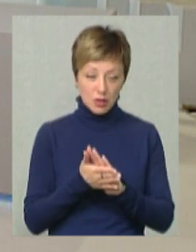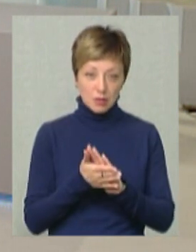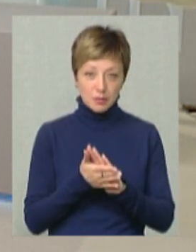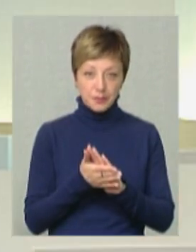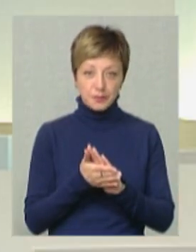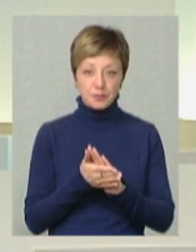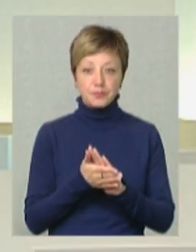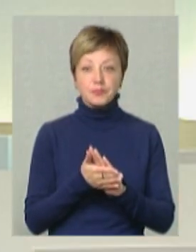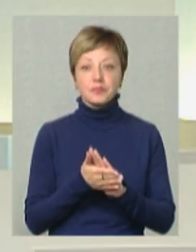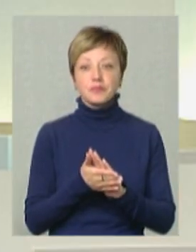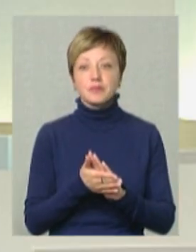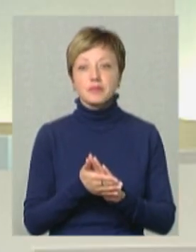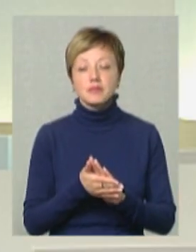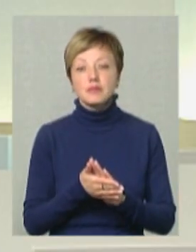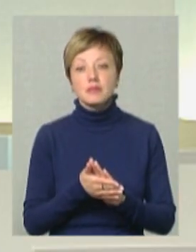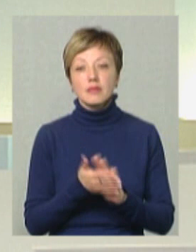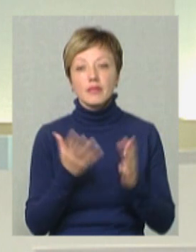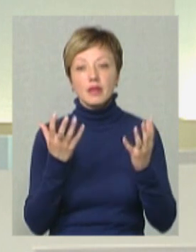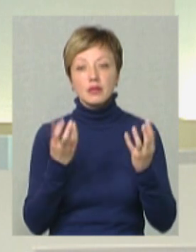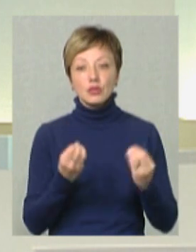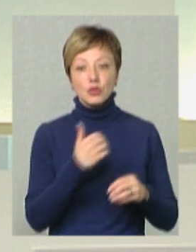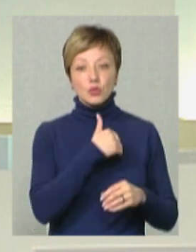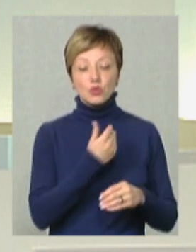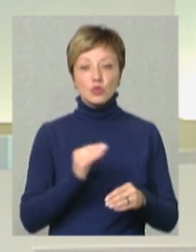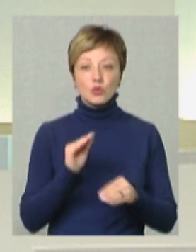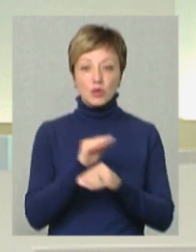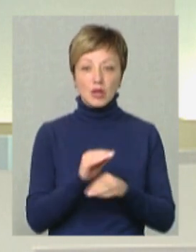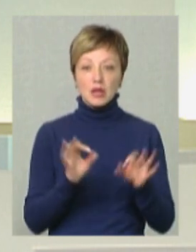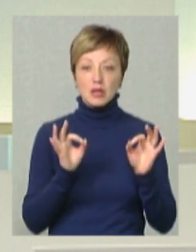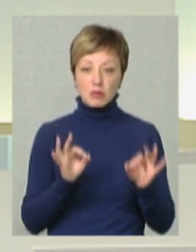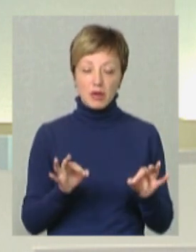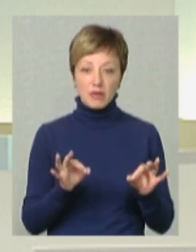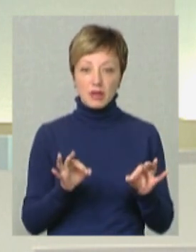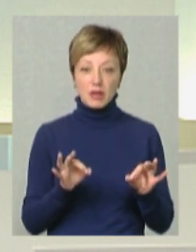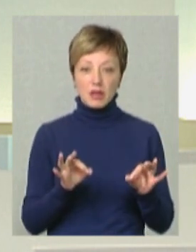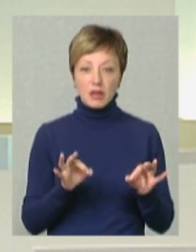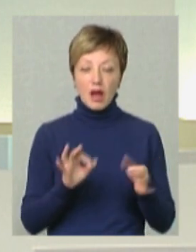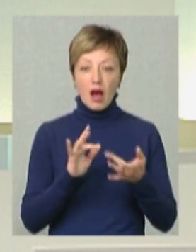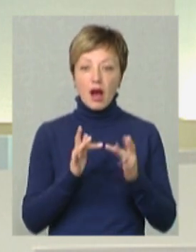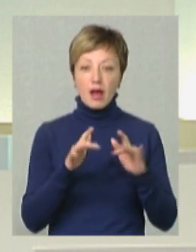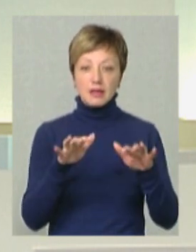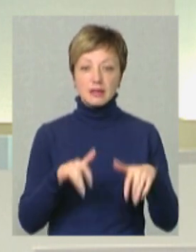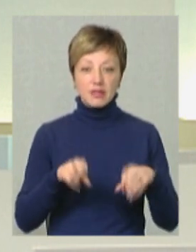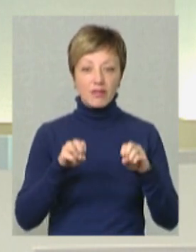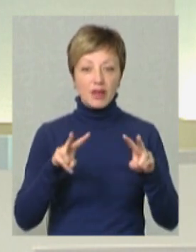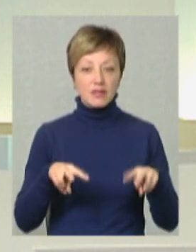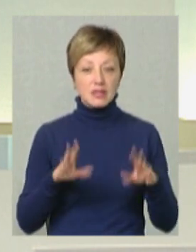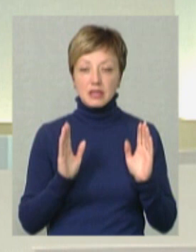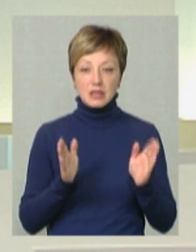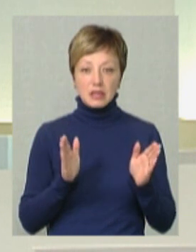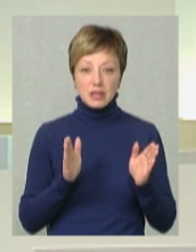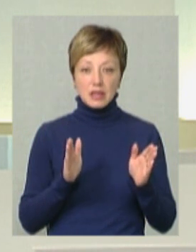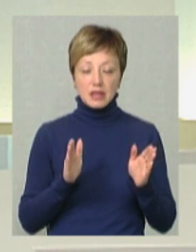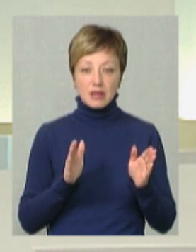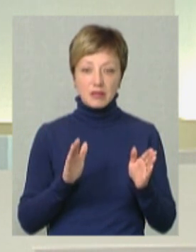І ще хочу додати, що насправді ІТ-фахівці, вони не тільки в